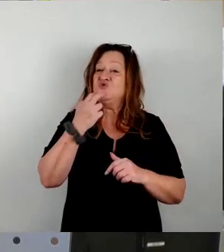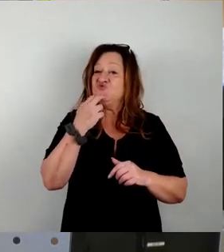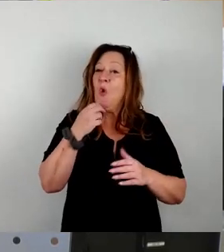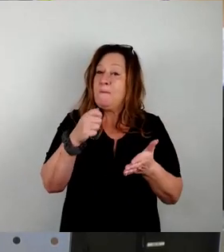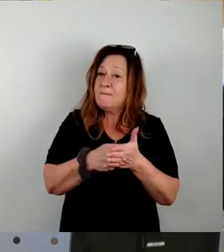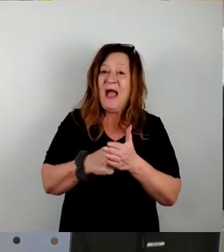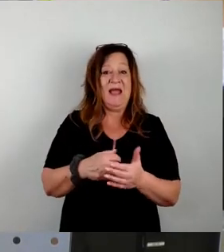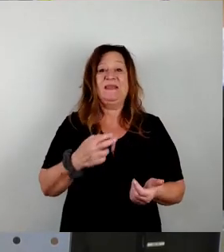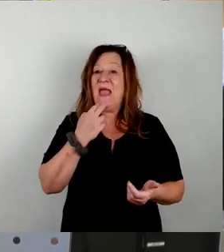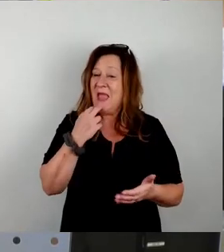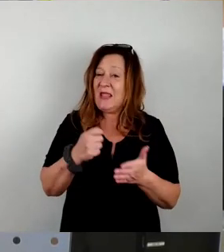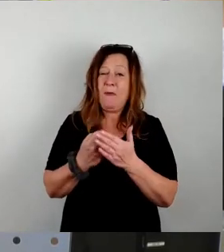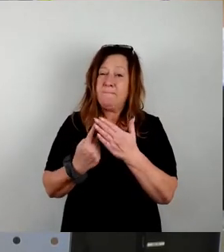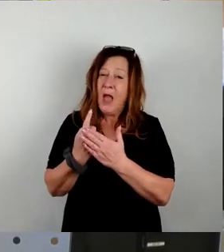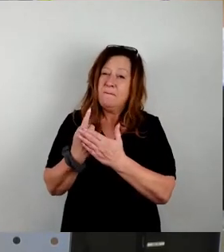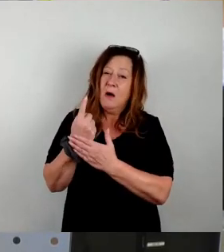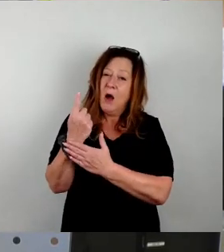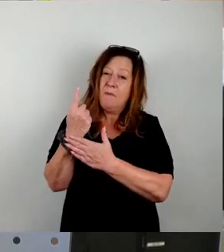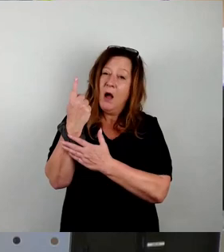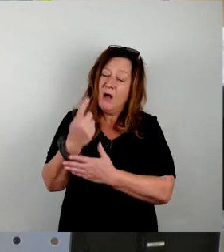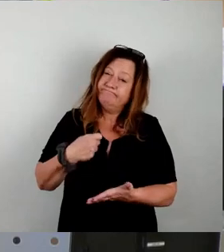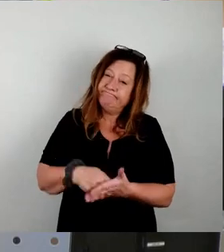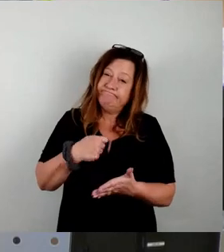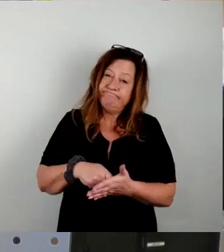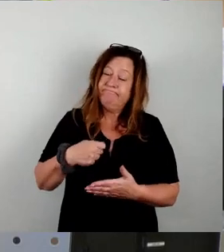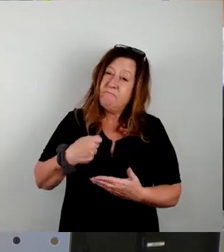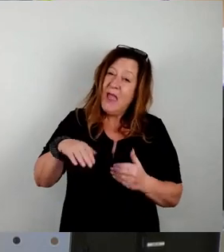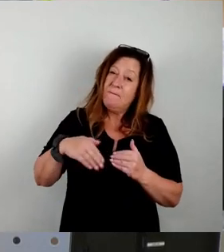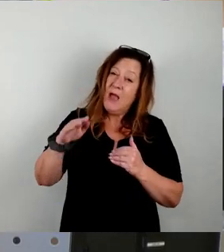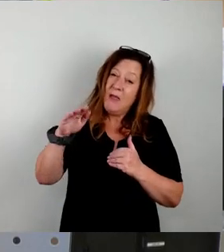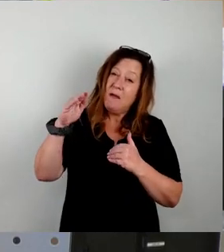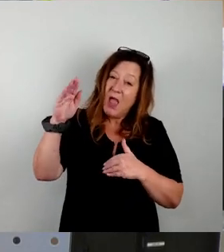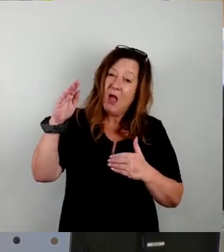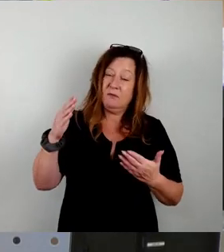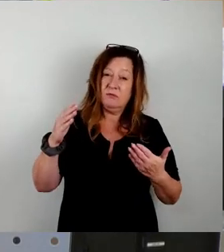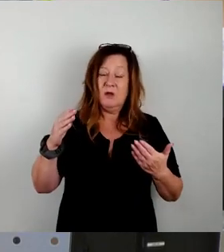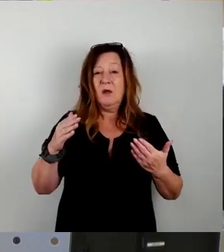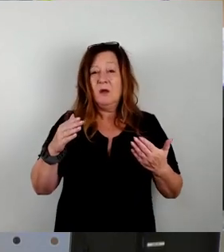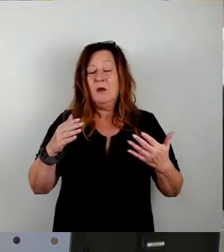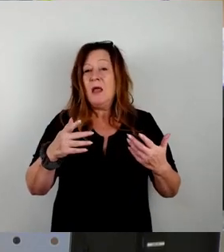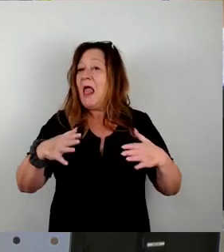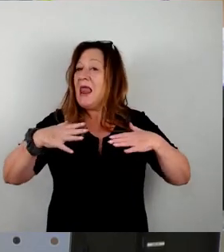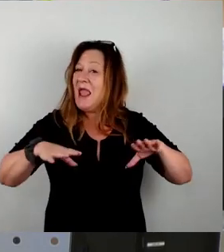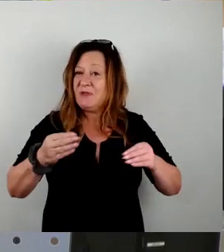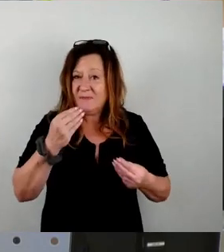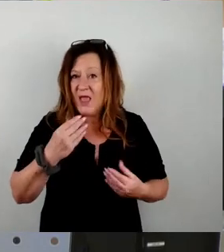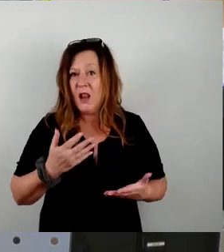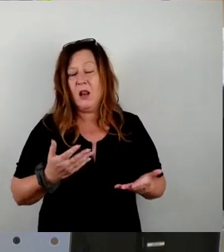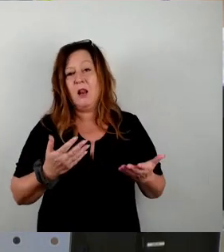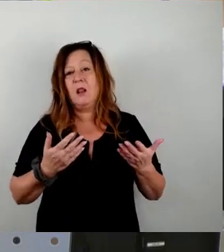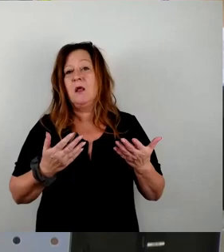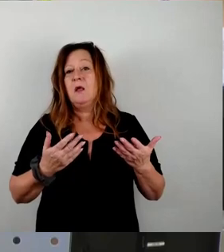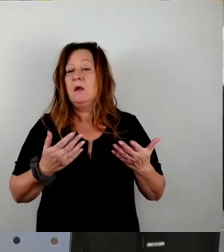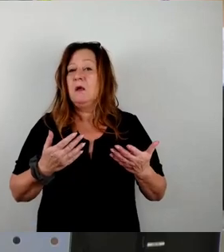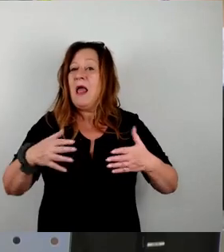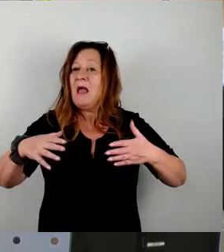immer höher werden, sich diese Verteuerung immer mehr auf alles niederschlagen, Lebensmittel, die Nebenkosten